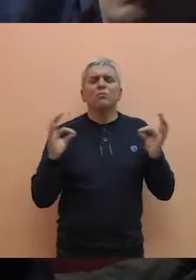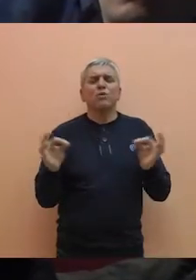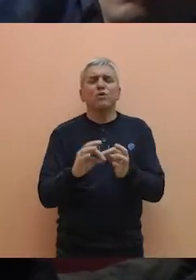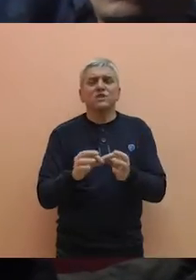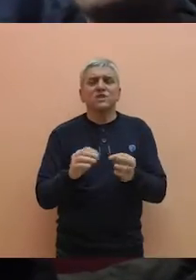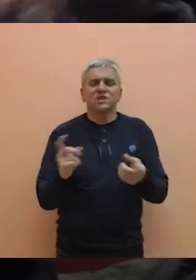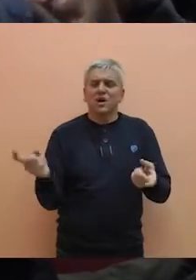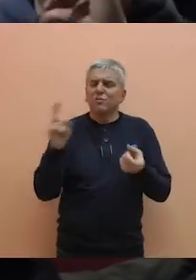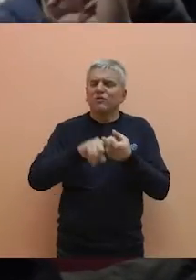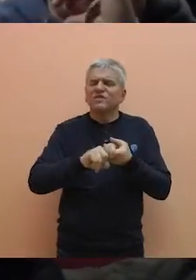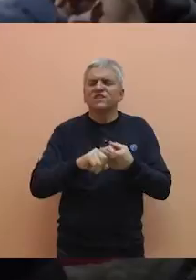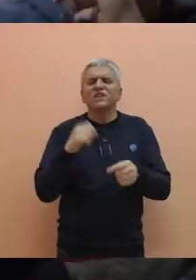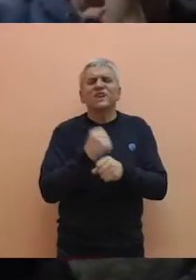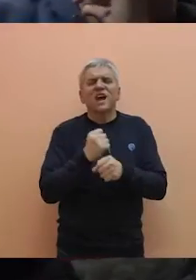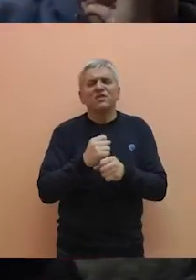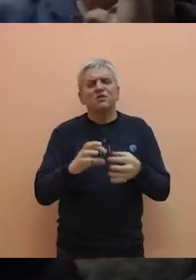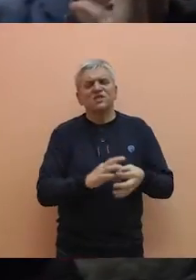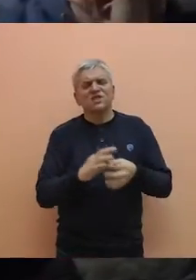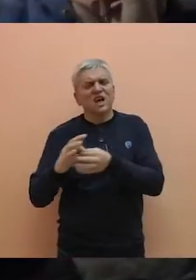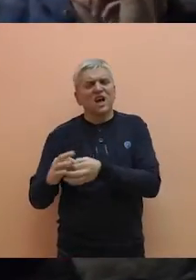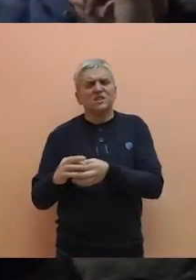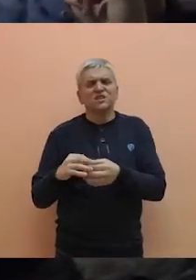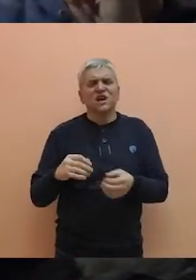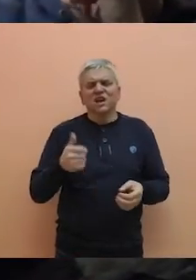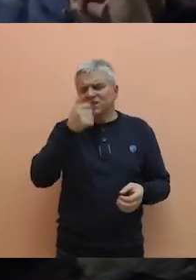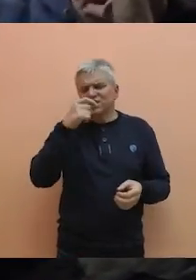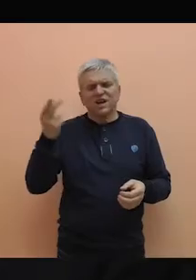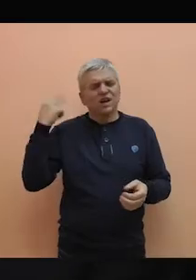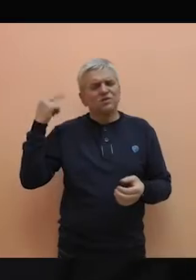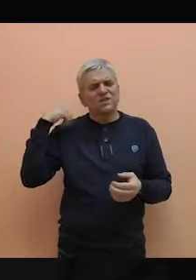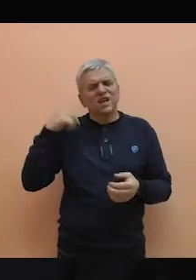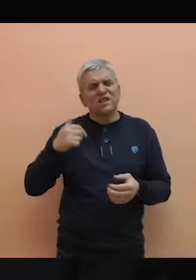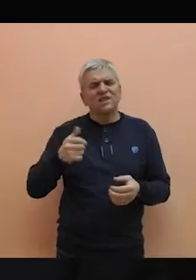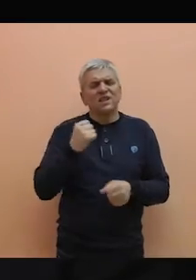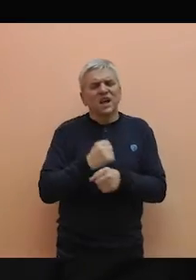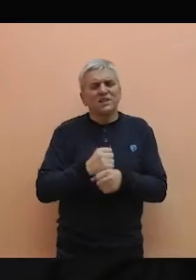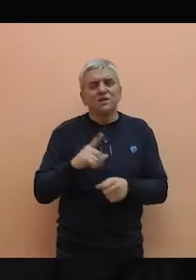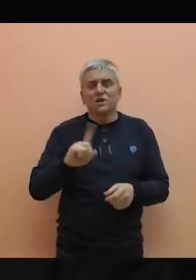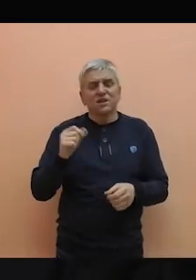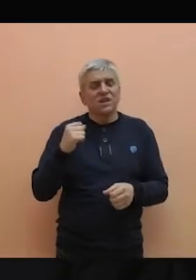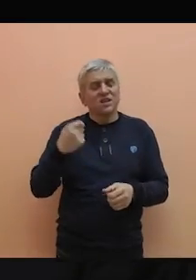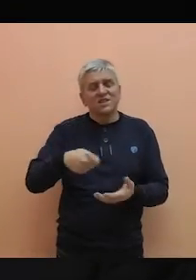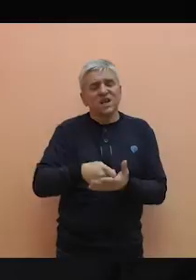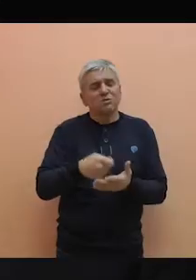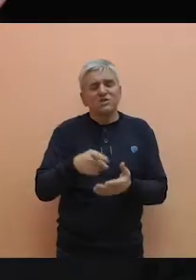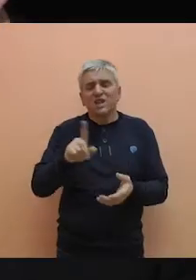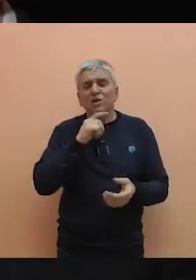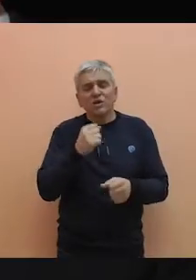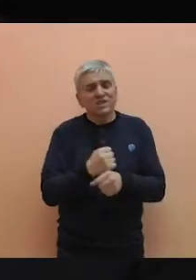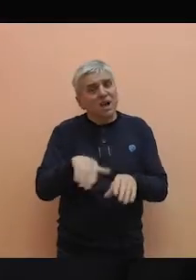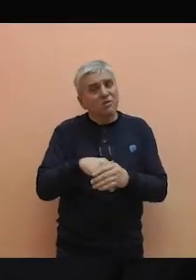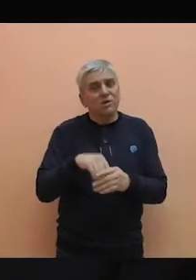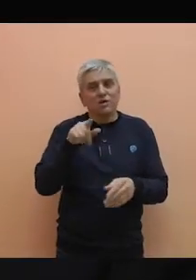nemaju primanja, povezivanje radnog staža za sve, isplata za ostalih zarada, jer nije posao zaposlenog da naplaćuje